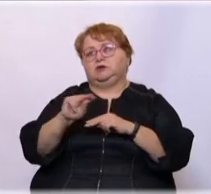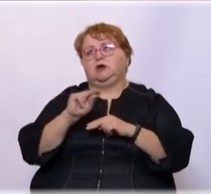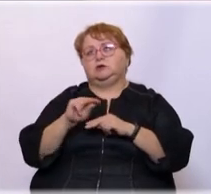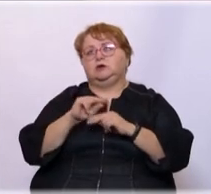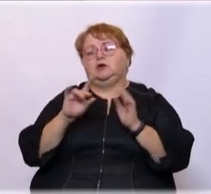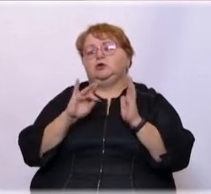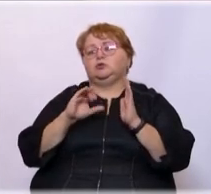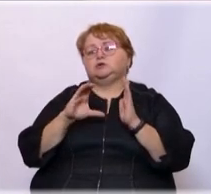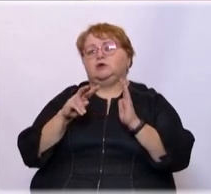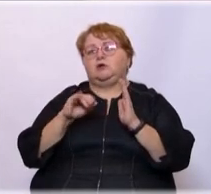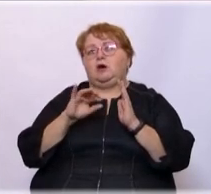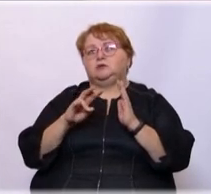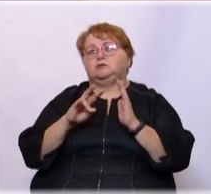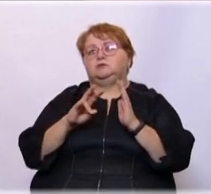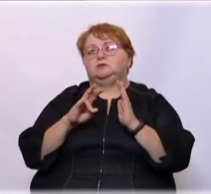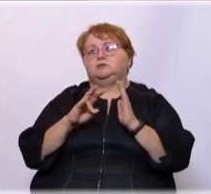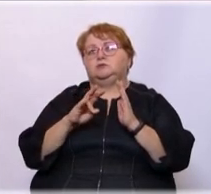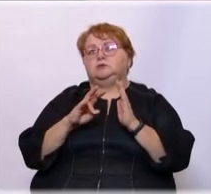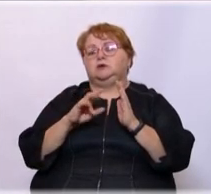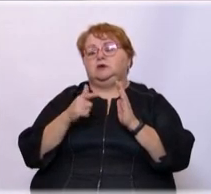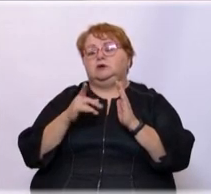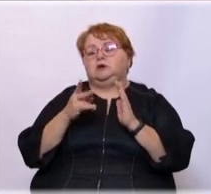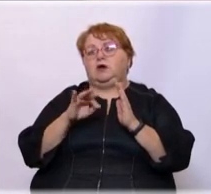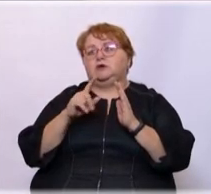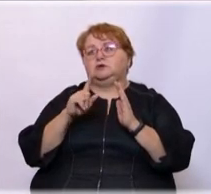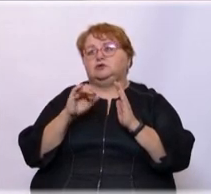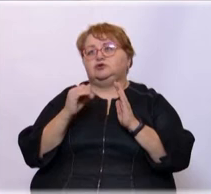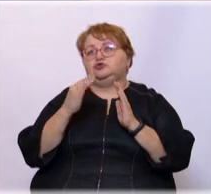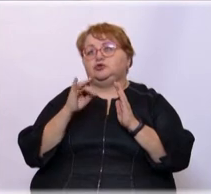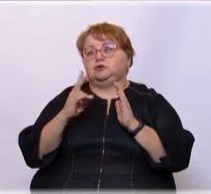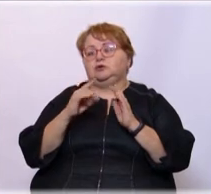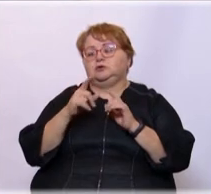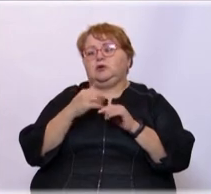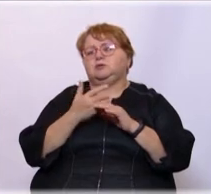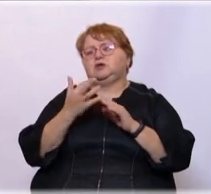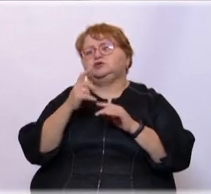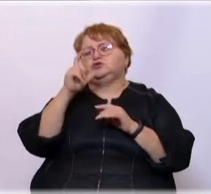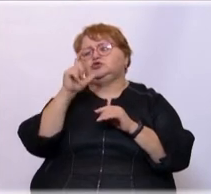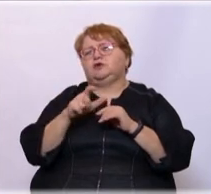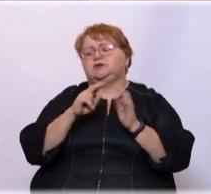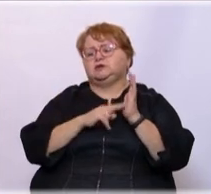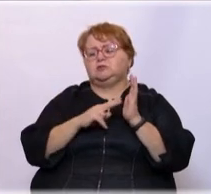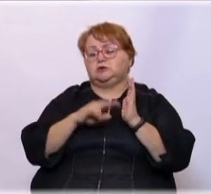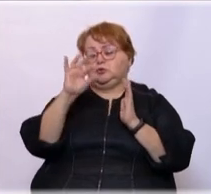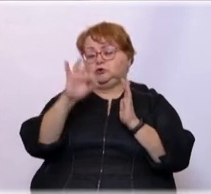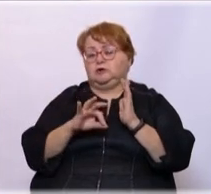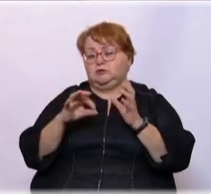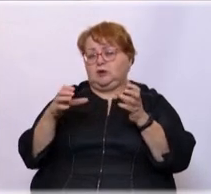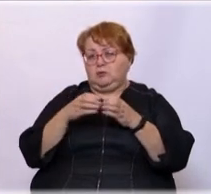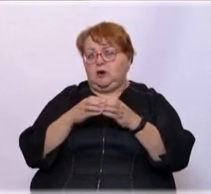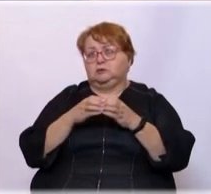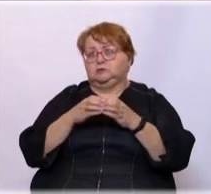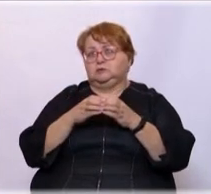Руслан Герзишев. И там несколько человек, буквально 70% команды сборной